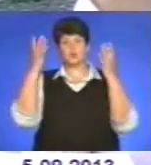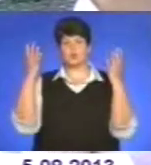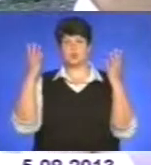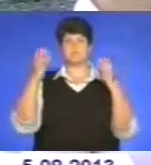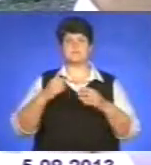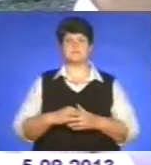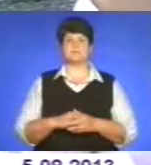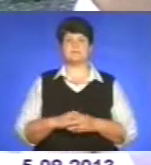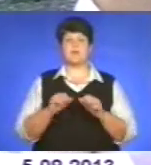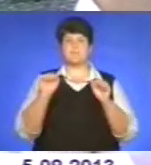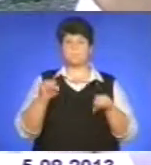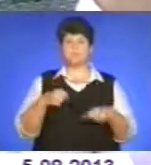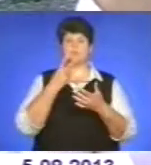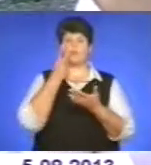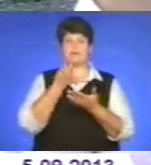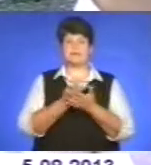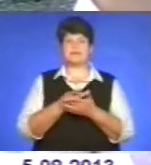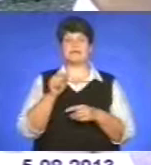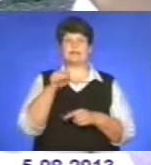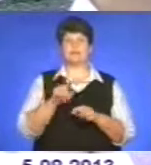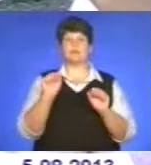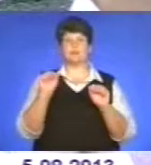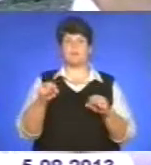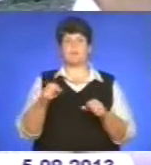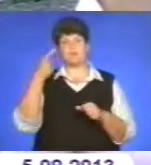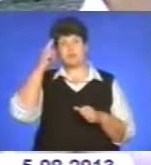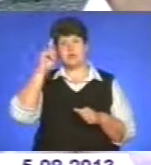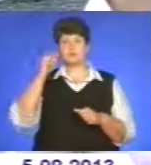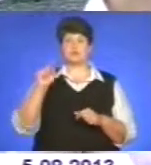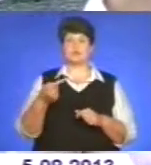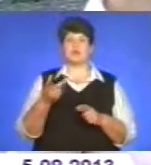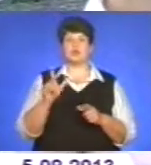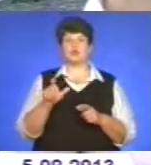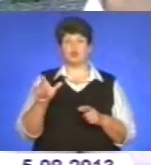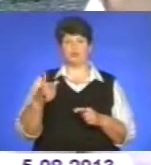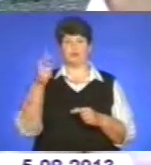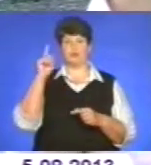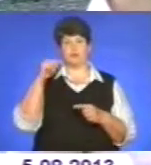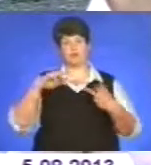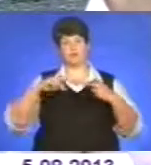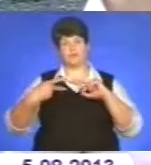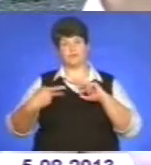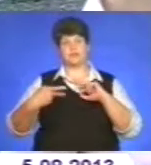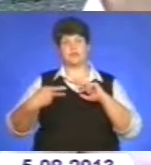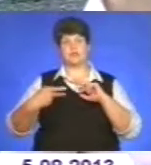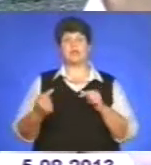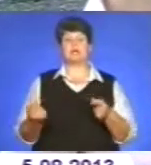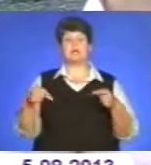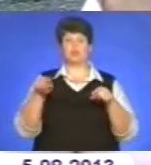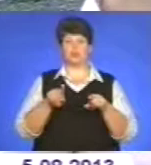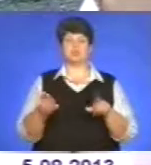можемо показати те, що ми вміємо, знаємо, і те, що люди вміють, знають. І тут же